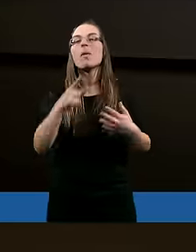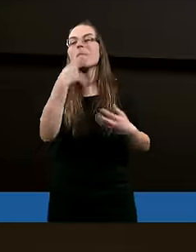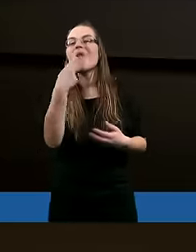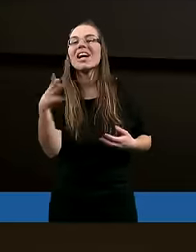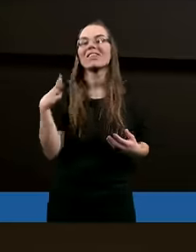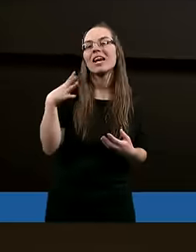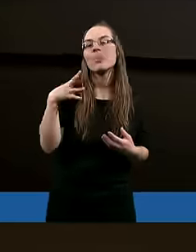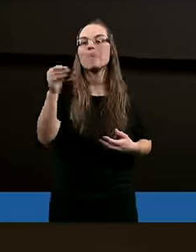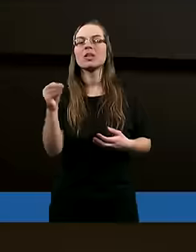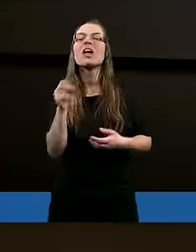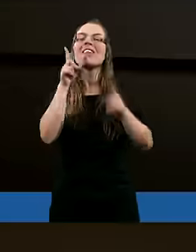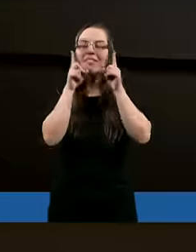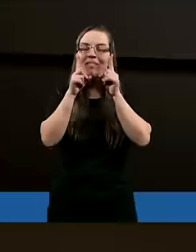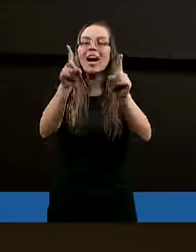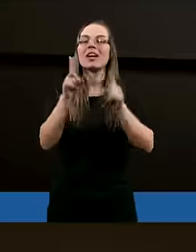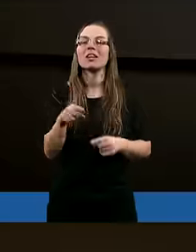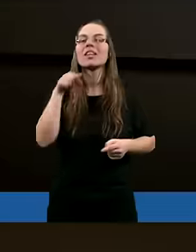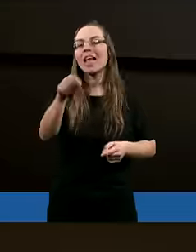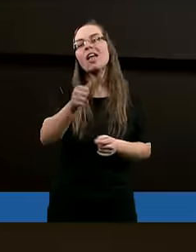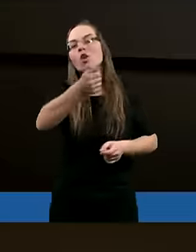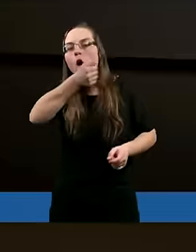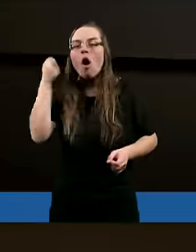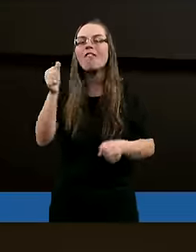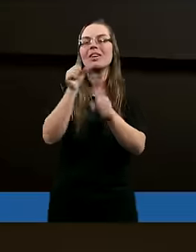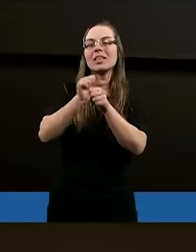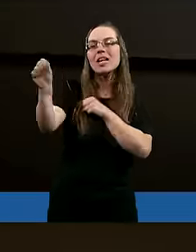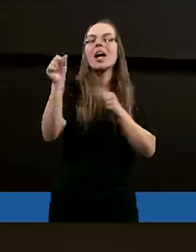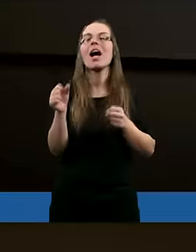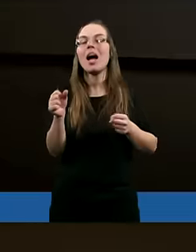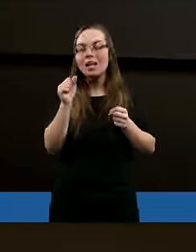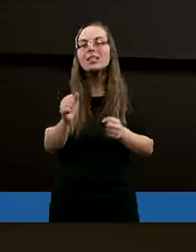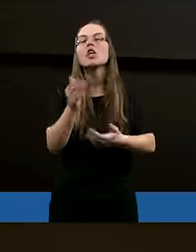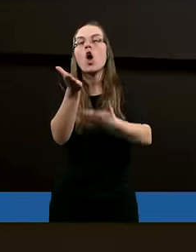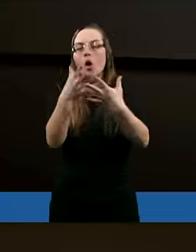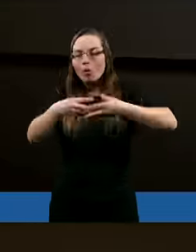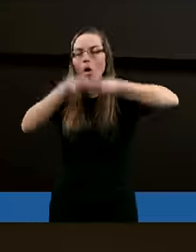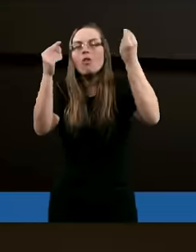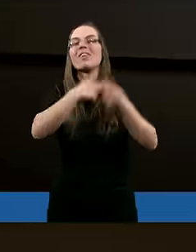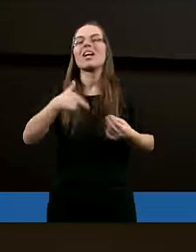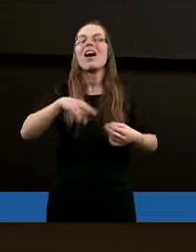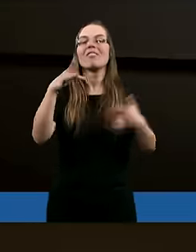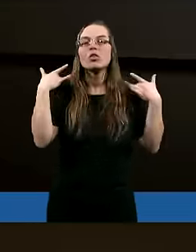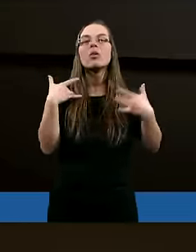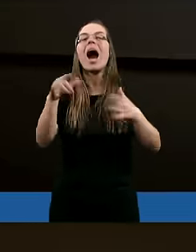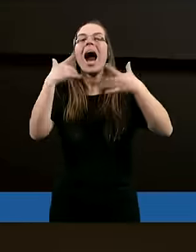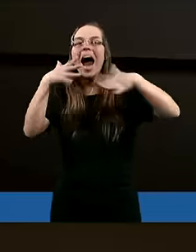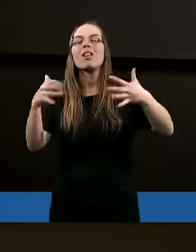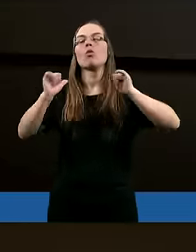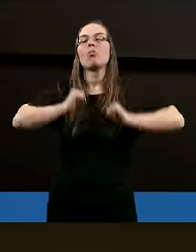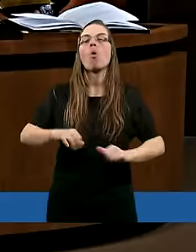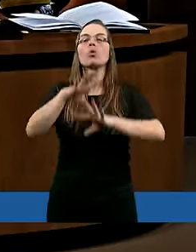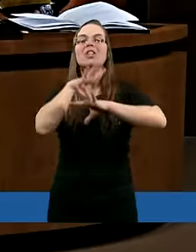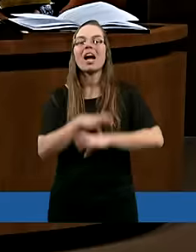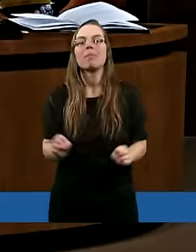powiedzielibyście, faktycznie ten owoc rodzi się w moim życiu. Radość, pokój, cierpliwość.